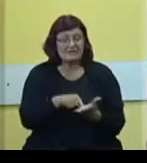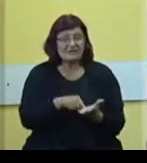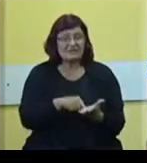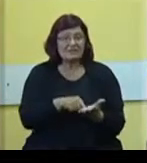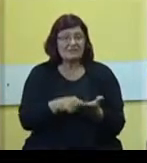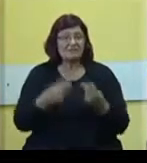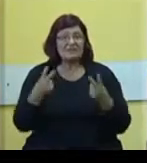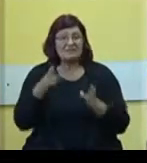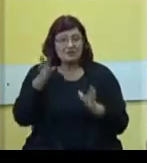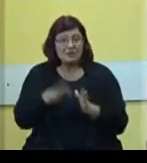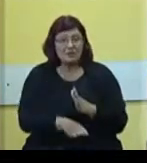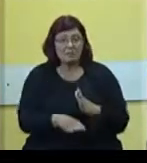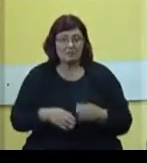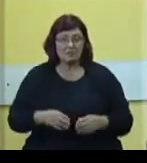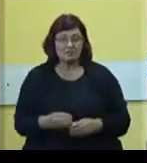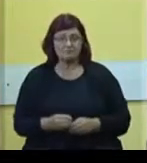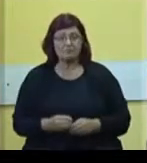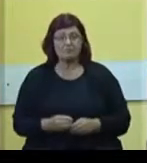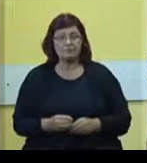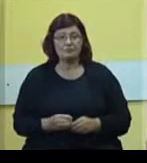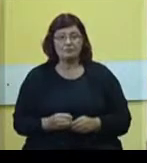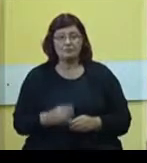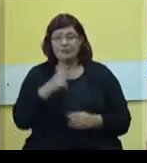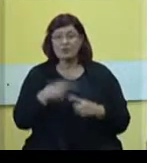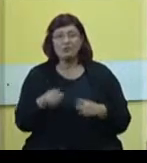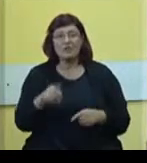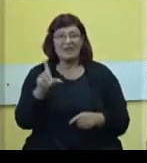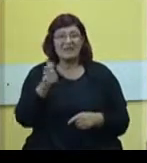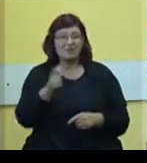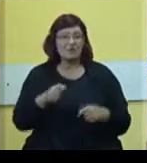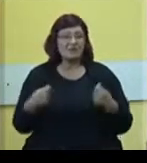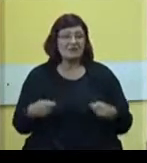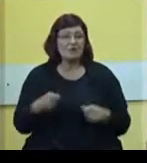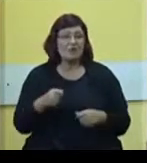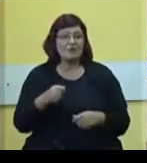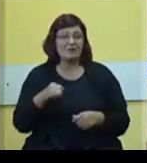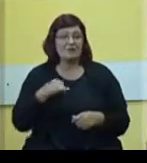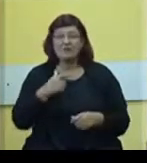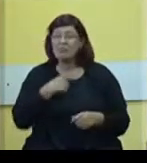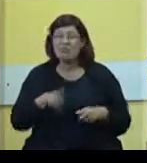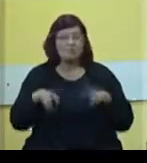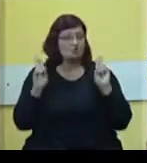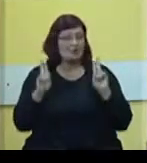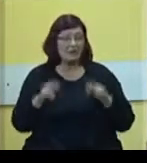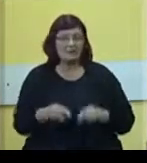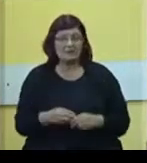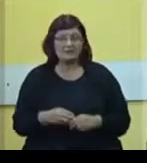značajno manje. I zbog toga Liga socijaldemokrata Vojvodina ne može glasati za